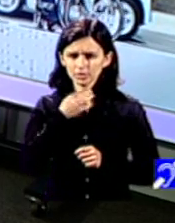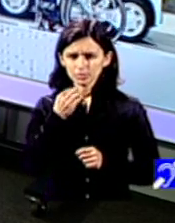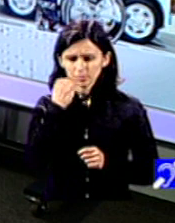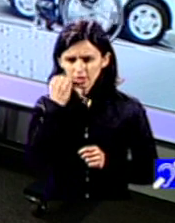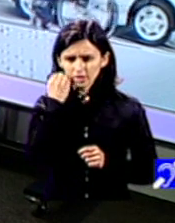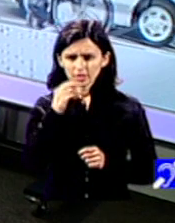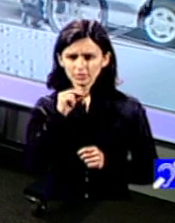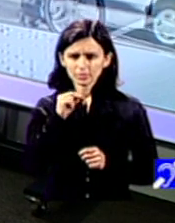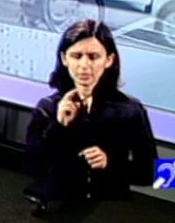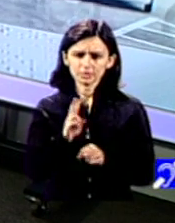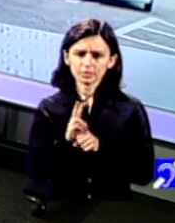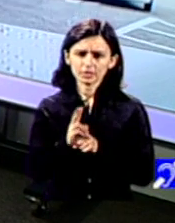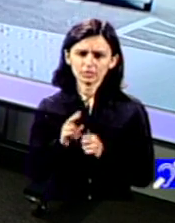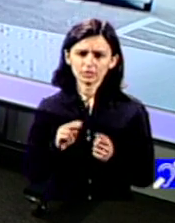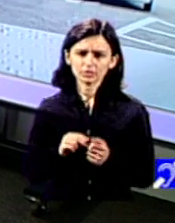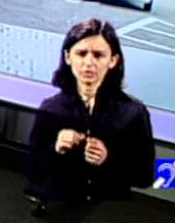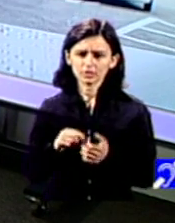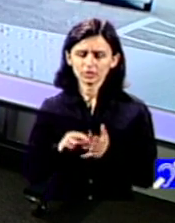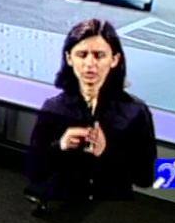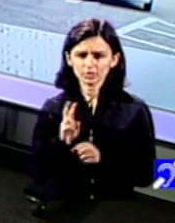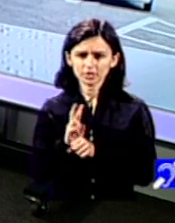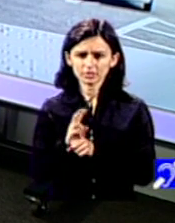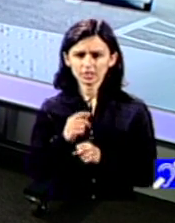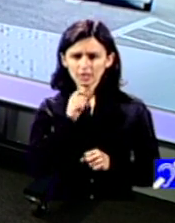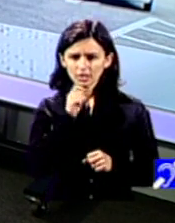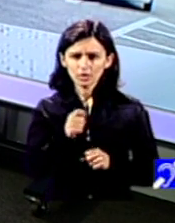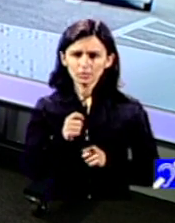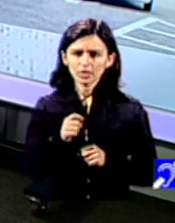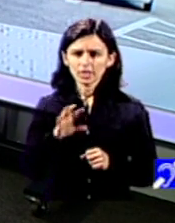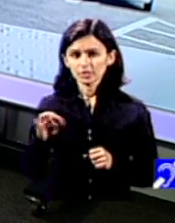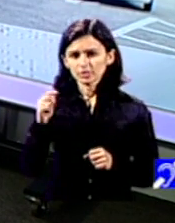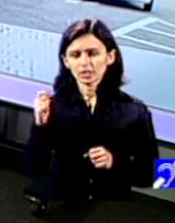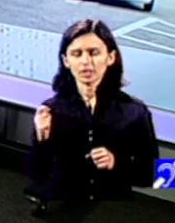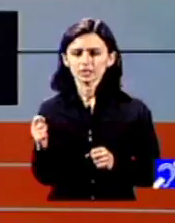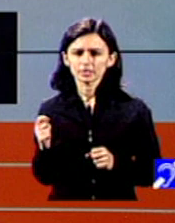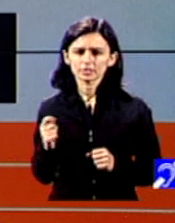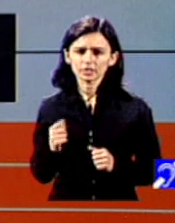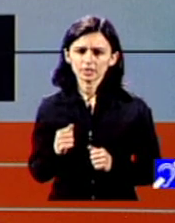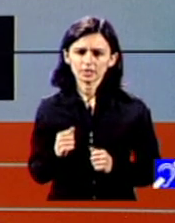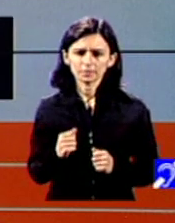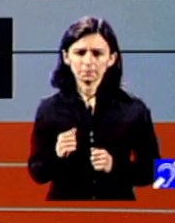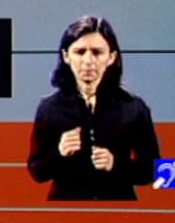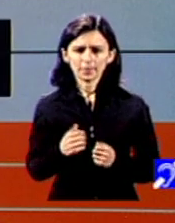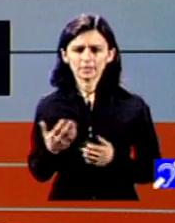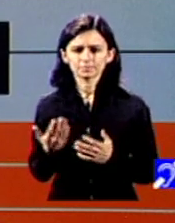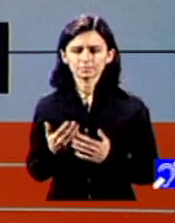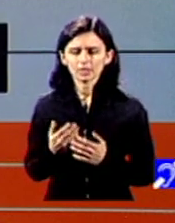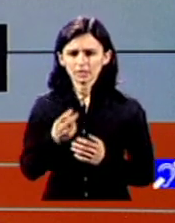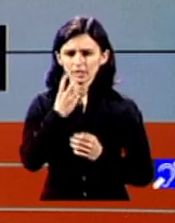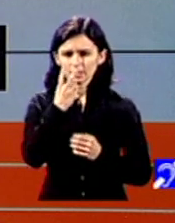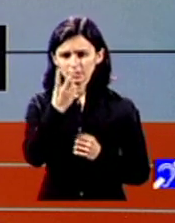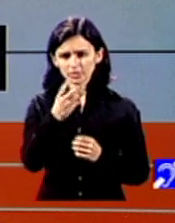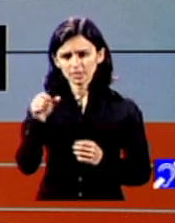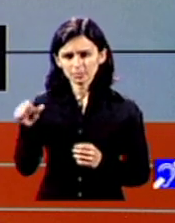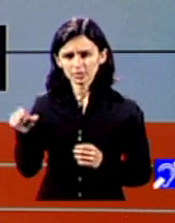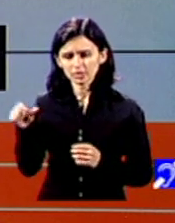asistive despre faptul că Ungaria spre exemplu și alte țări deja evident nici măcar nu mai e cazul să aducem în discuție țările care care privesc dizabilitatea